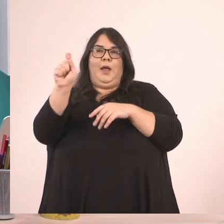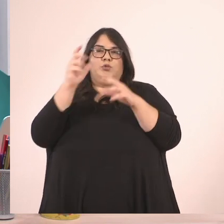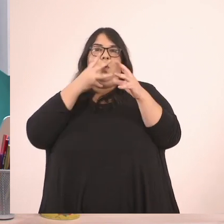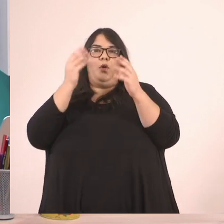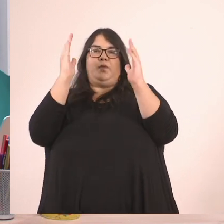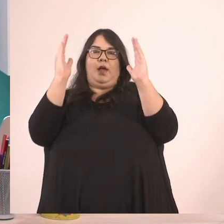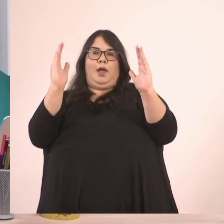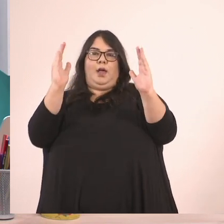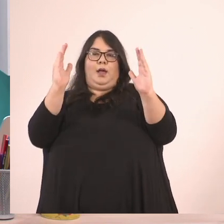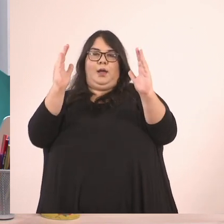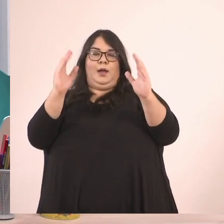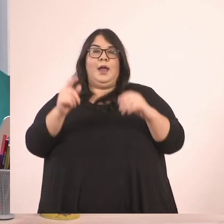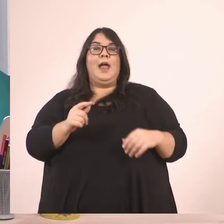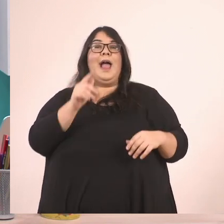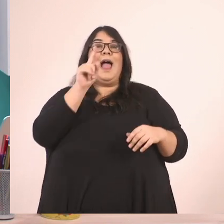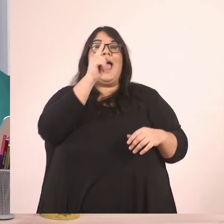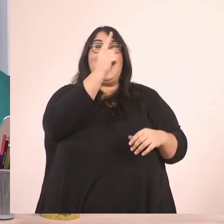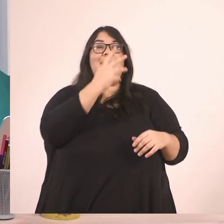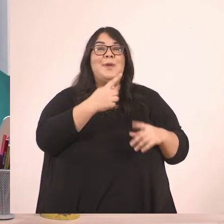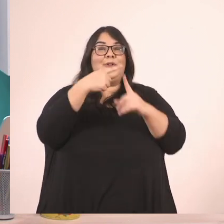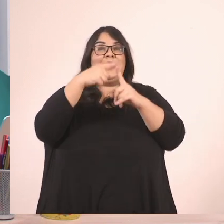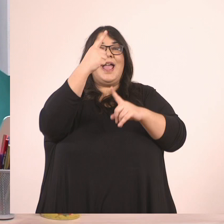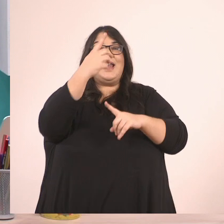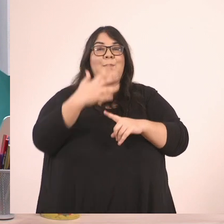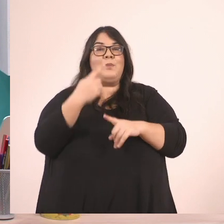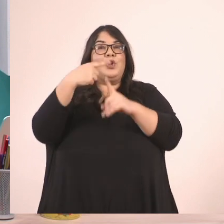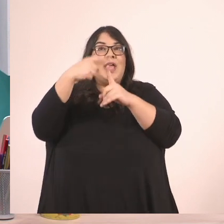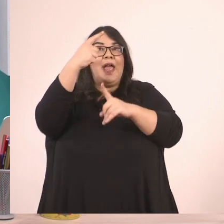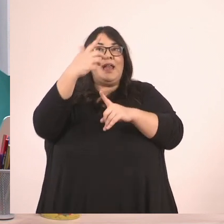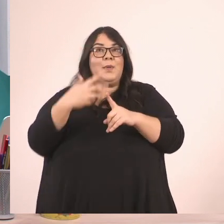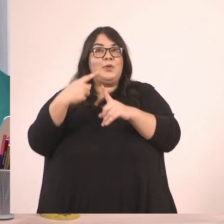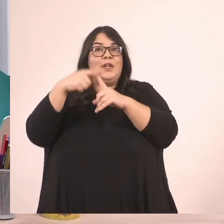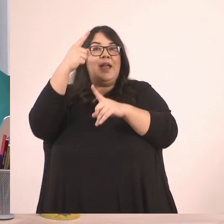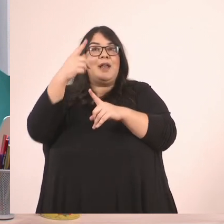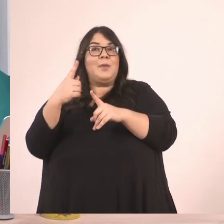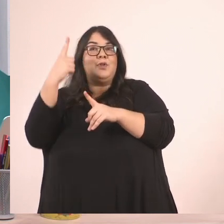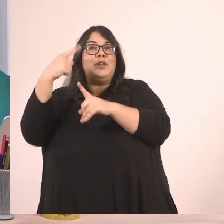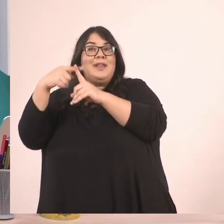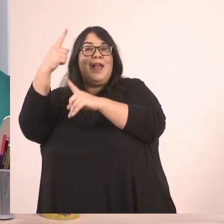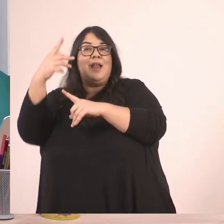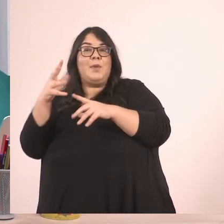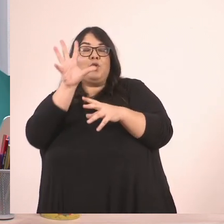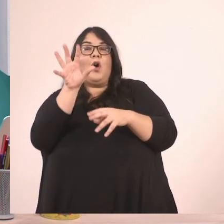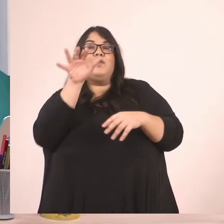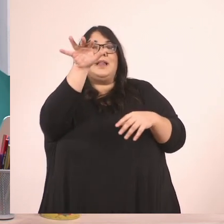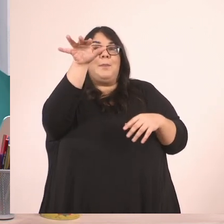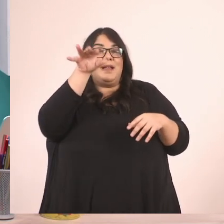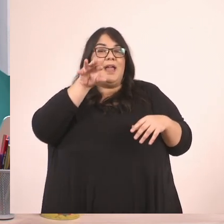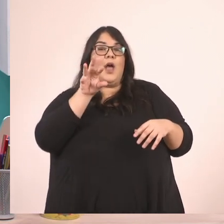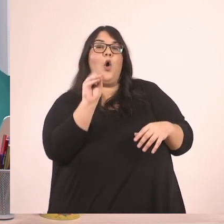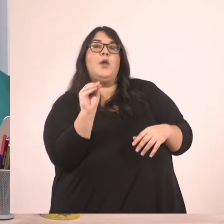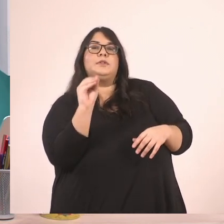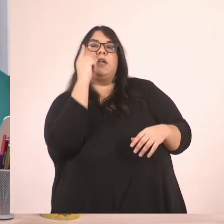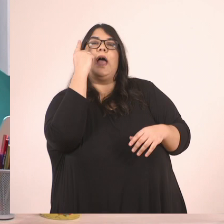Ωραία Αυτά κάνουν 5 πέμπτα Το οποίο είναι όσο με ένα Θα συνεχίσουμε τη διαδικασία και στο